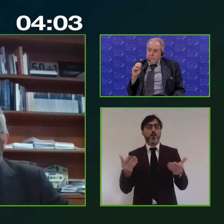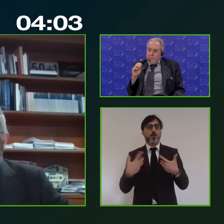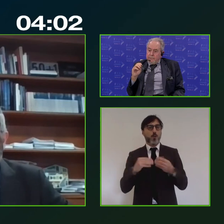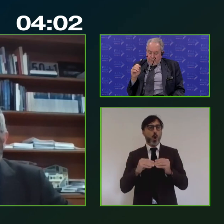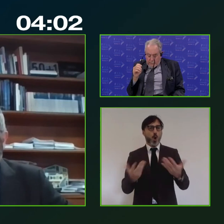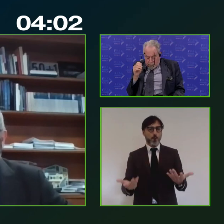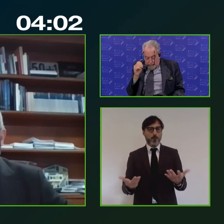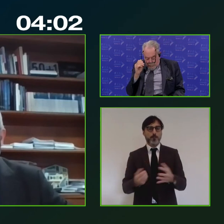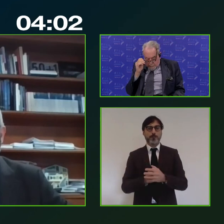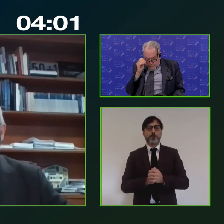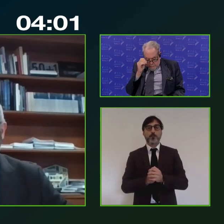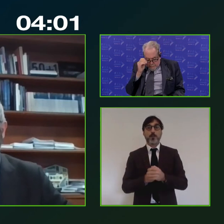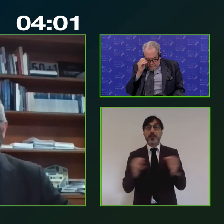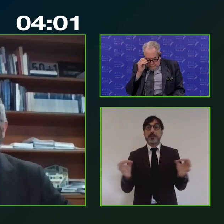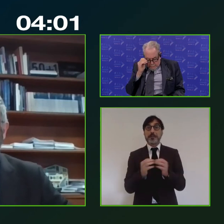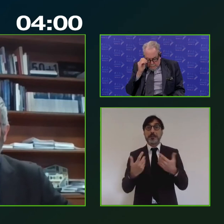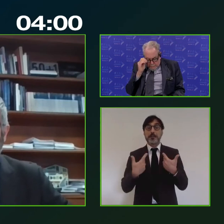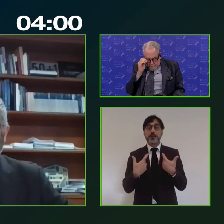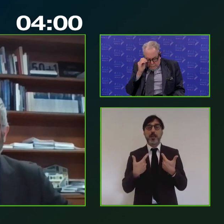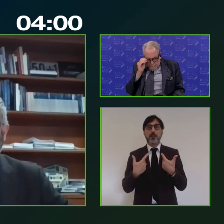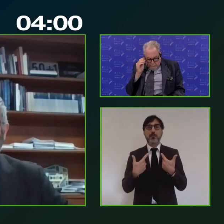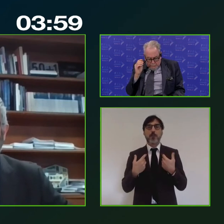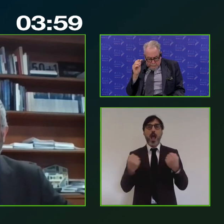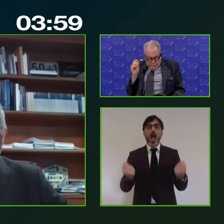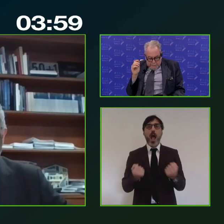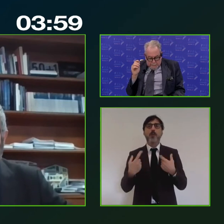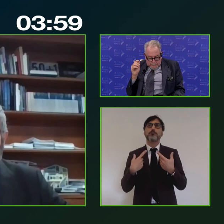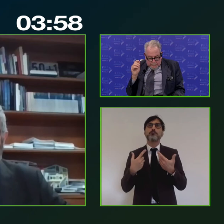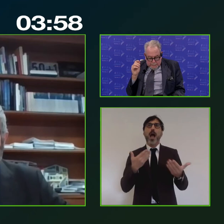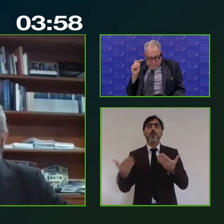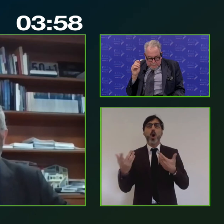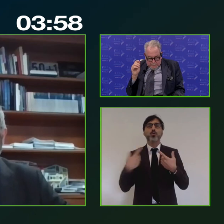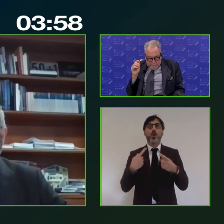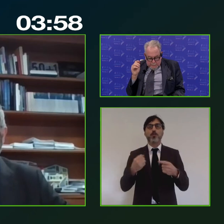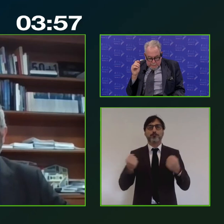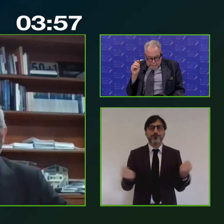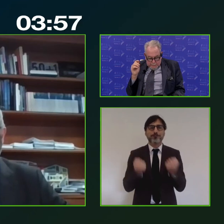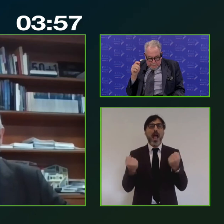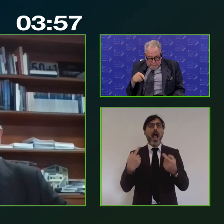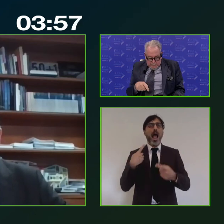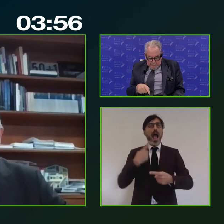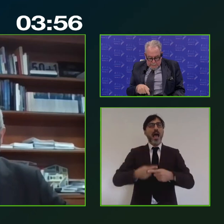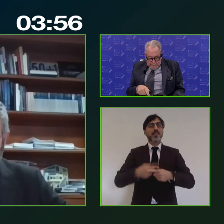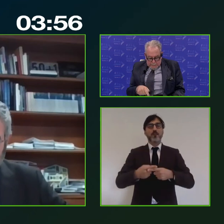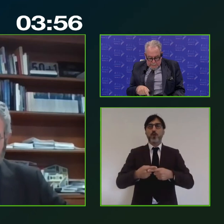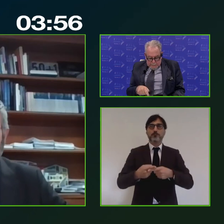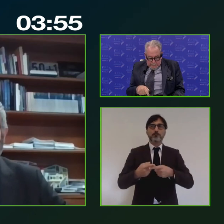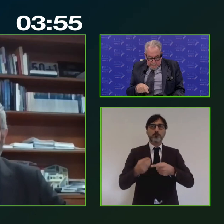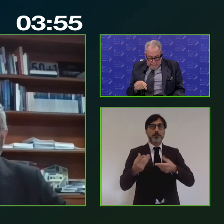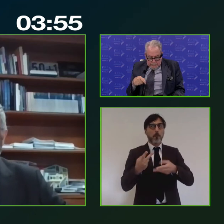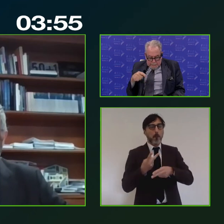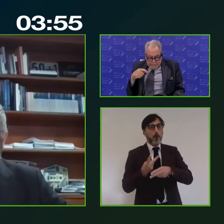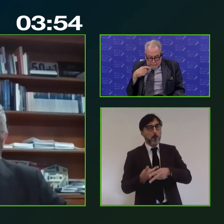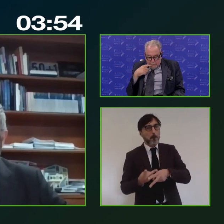se questo approccio è proattivo e quindi tende e tenta